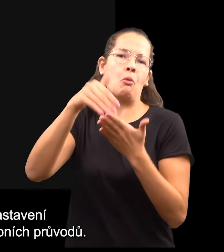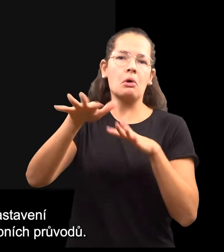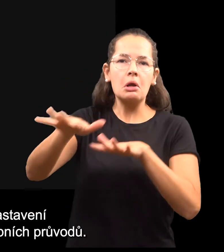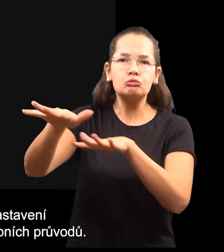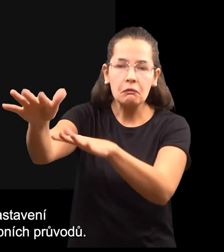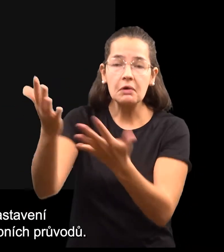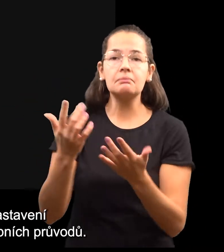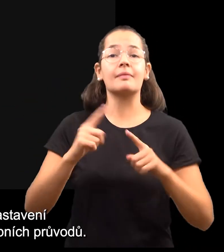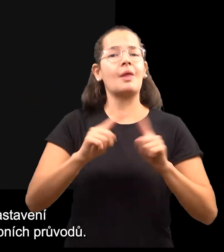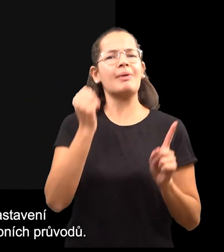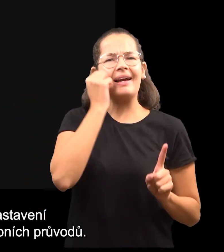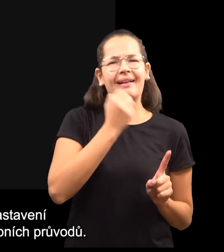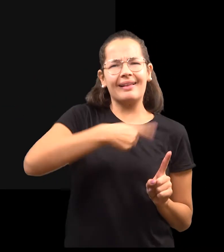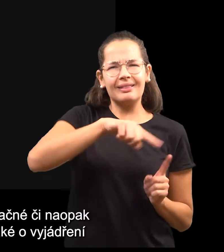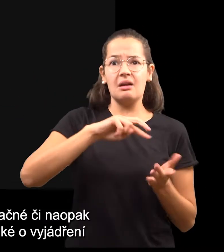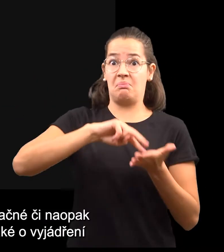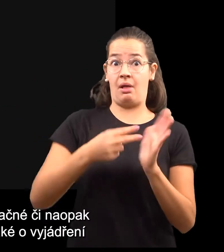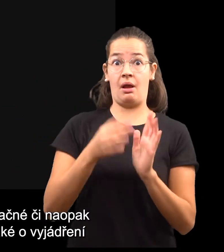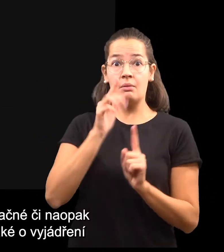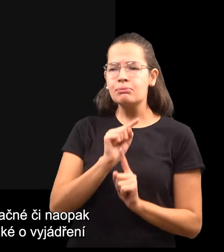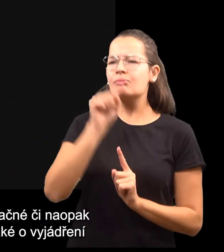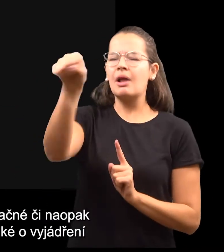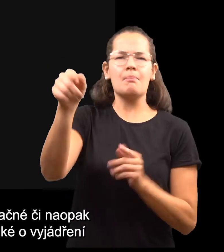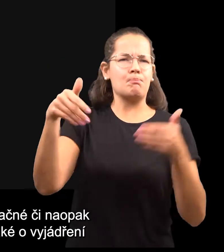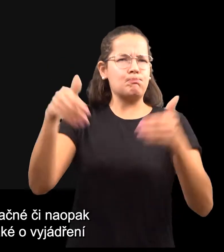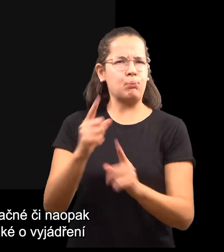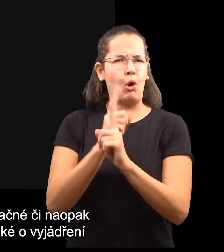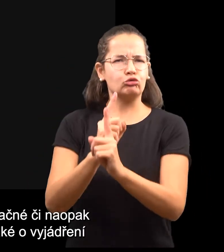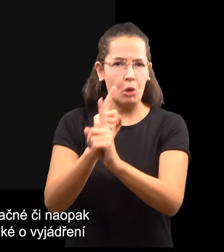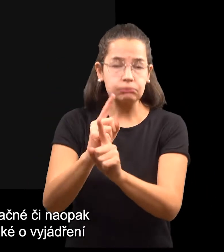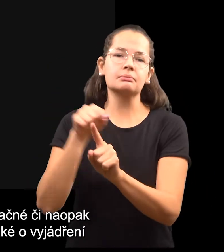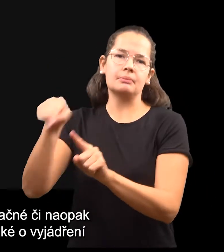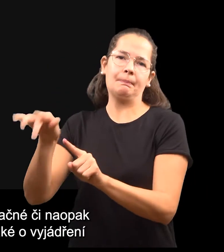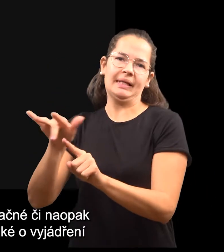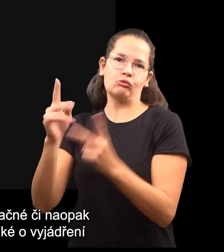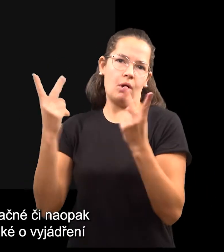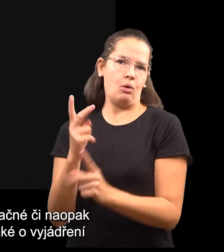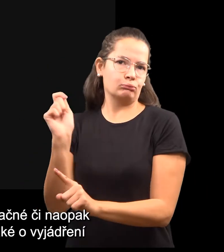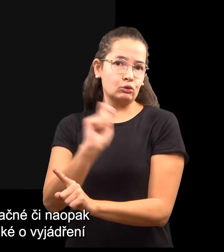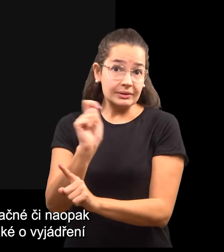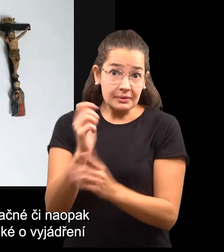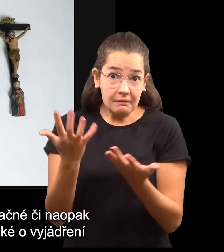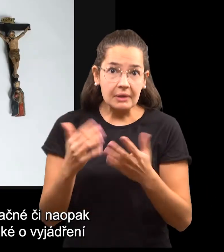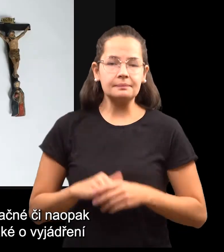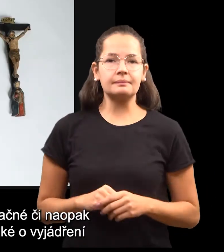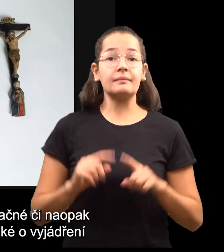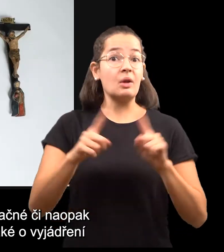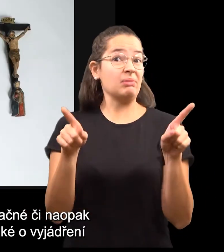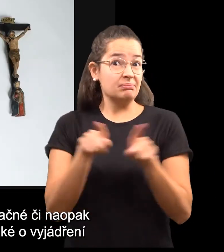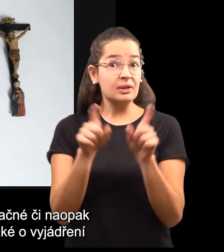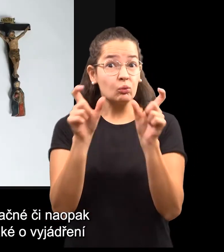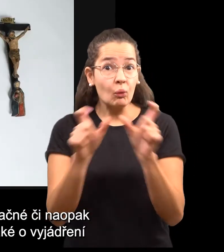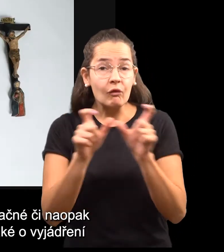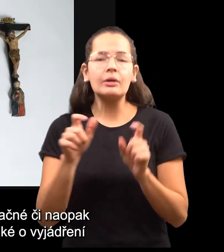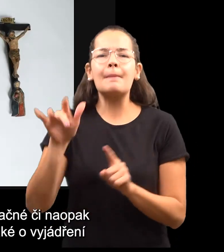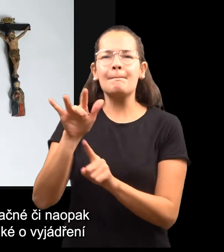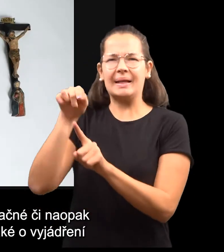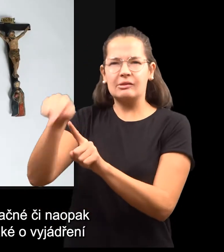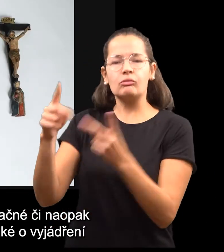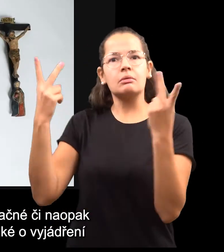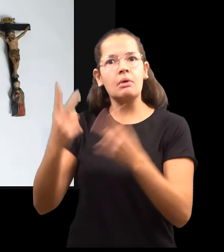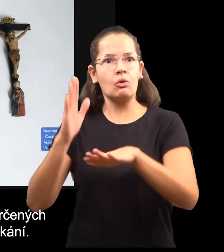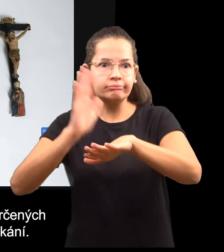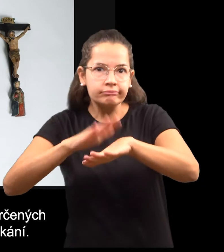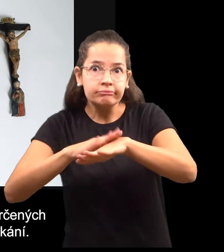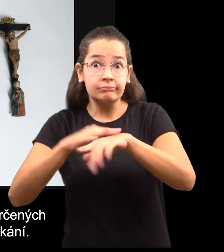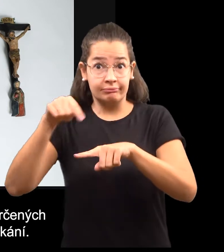trase pohřebních průvodů. Jiné hlavně upomínali na zázračné či naopak tragické události a často šlo také